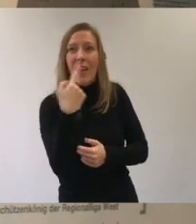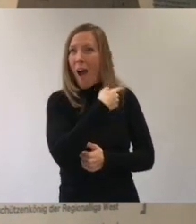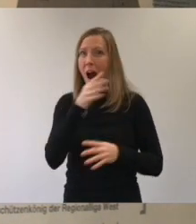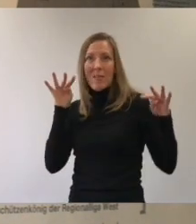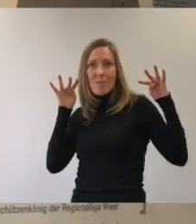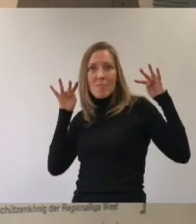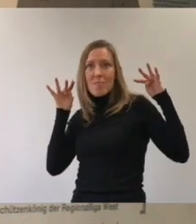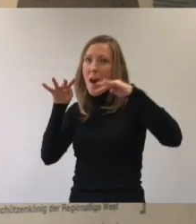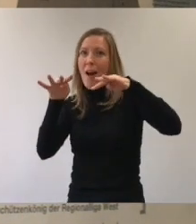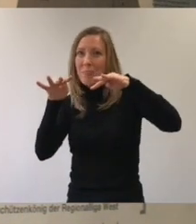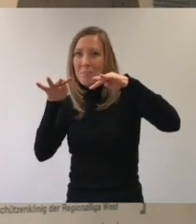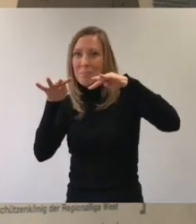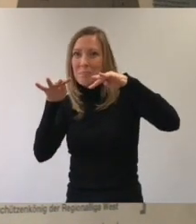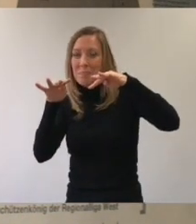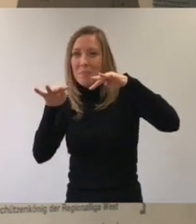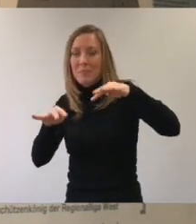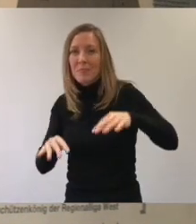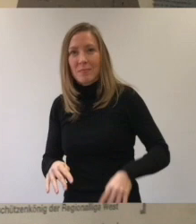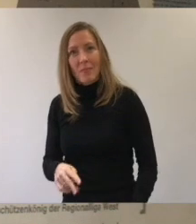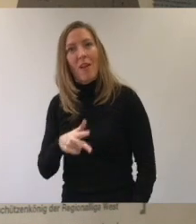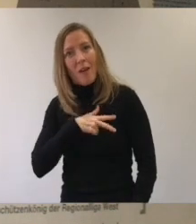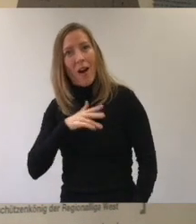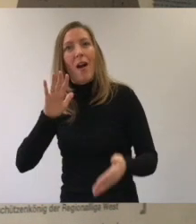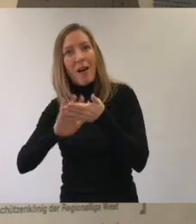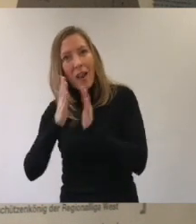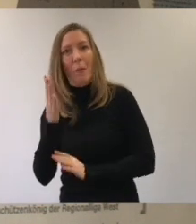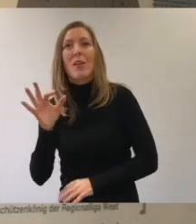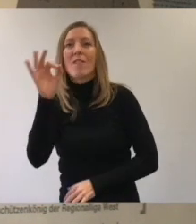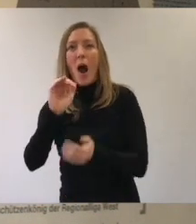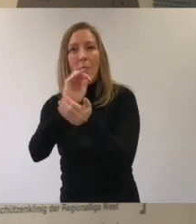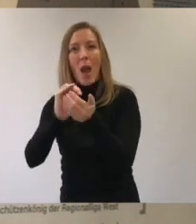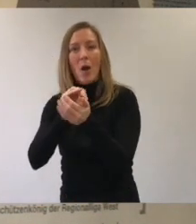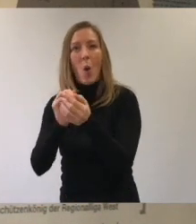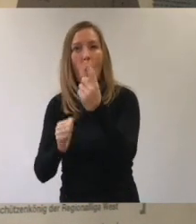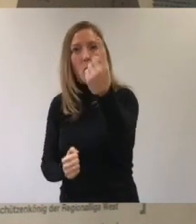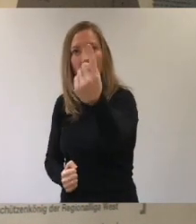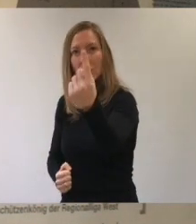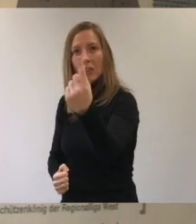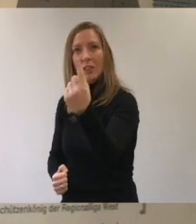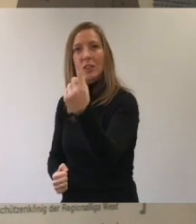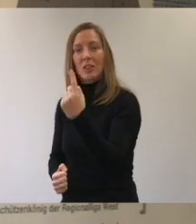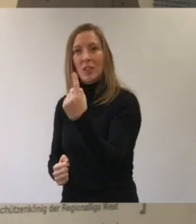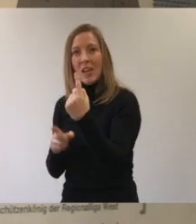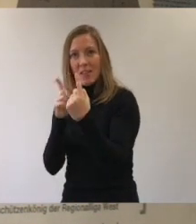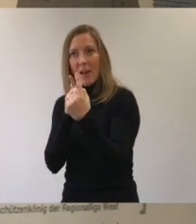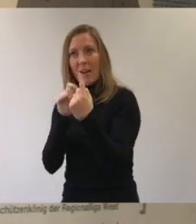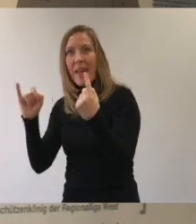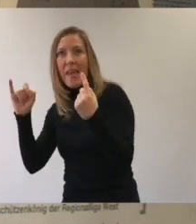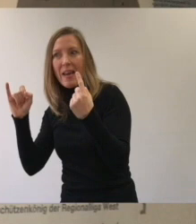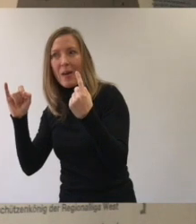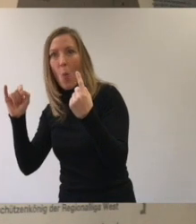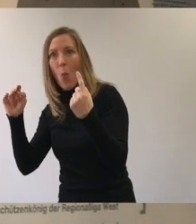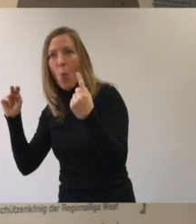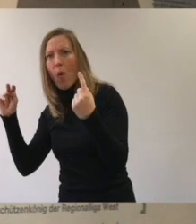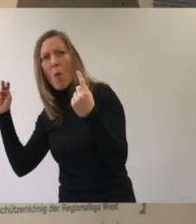Alle gucken gespannt auf Fabian Klos. Und tatsächlich, Fabian Klos geht zu Dirk. Ingo steht ein Stück